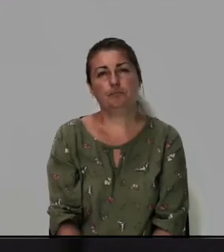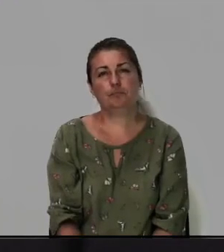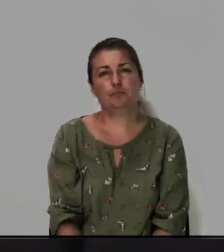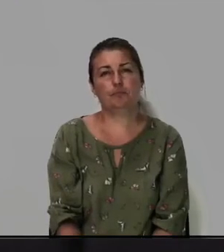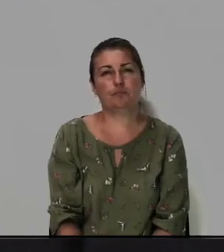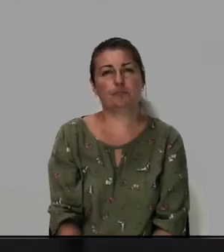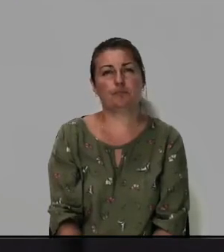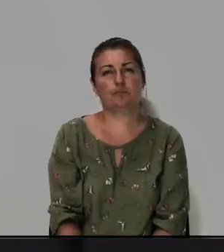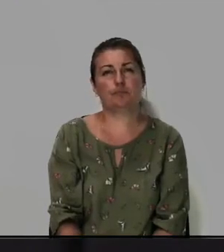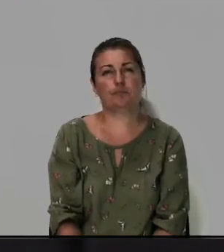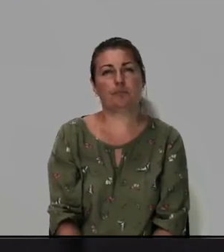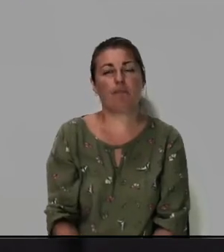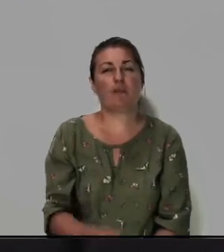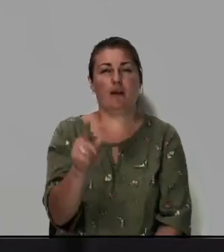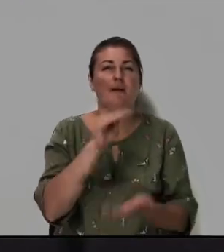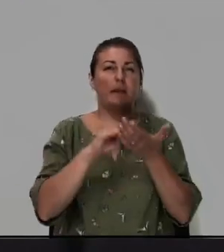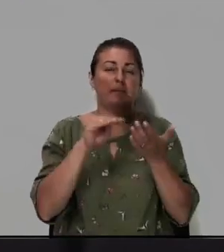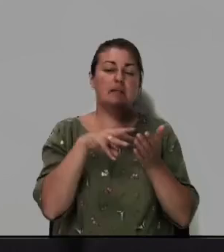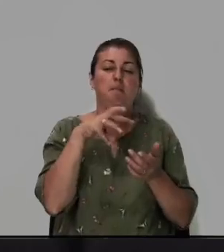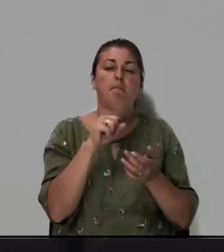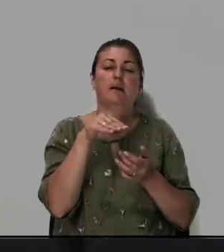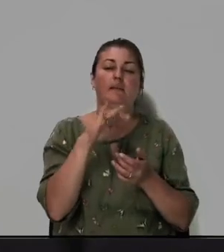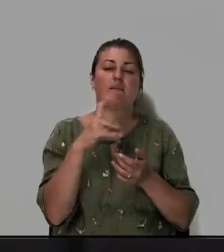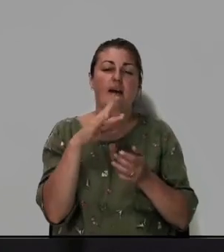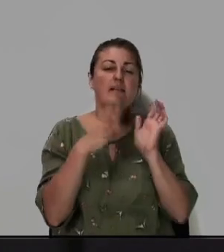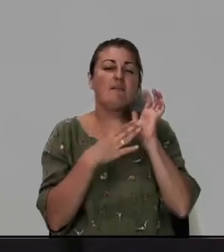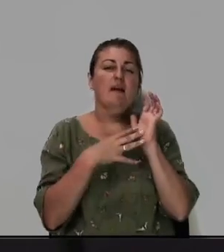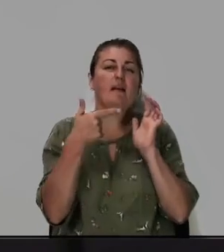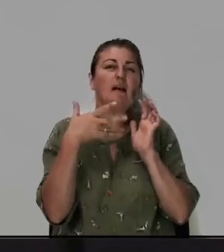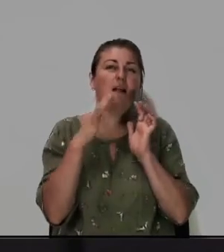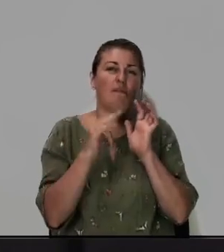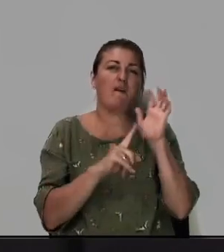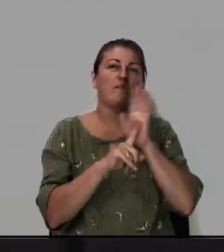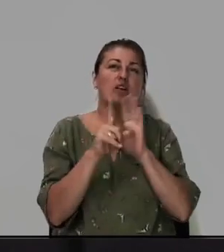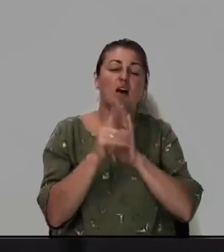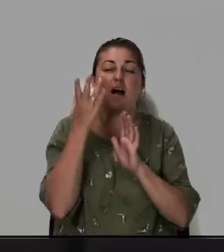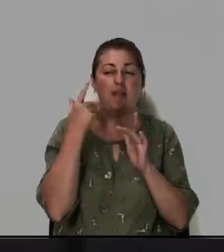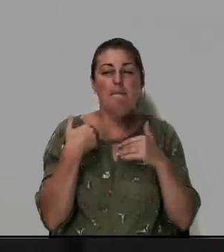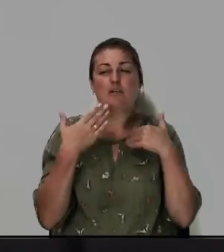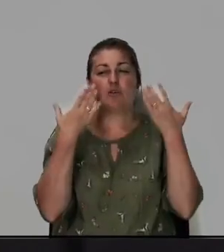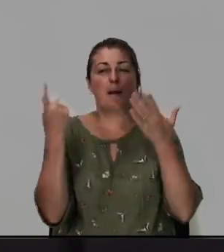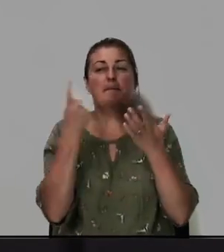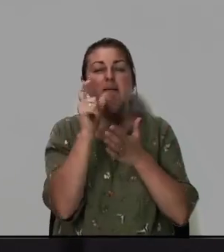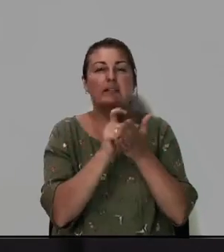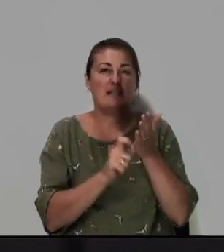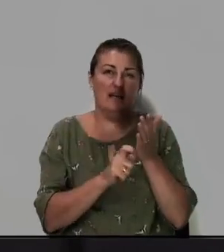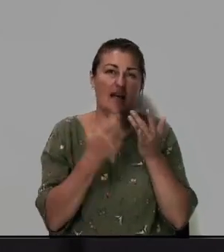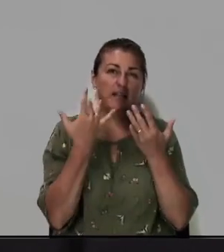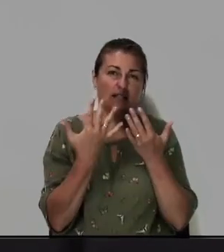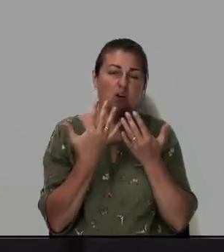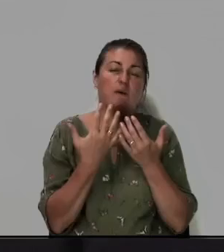есть написано Матфея 9 глава в начале когда мы читаем первые стихи несколько